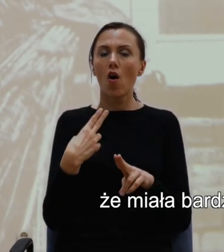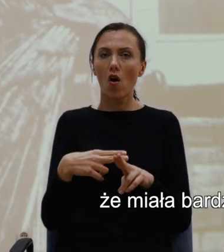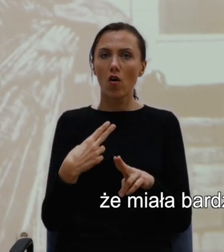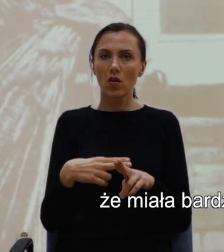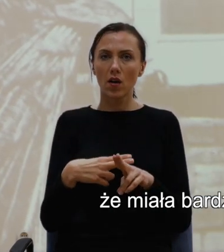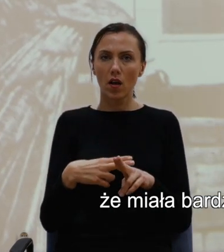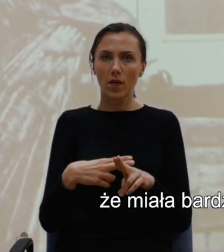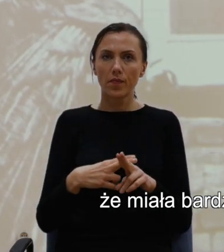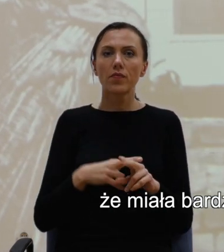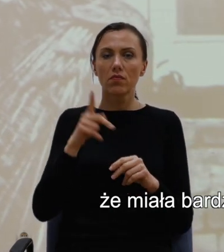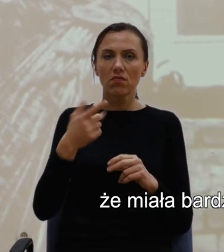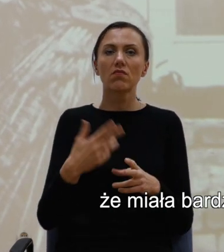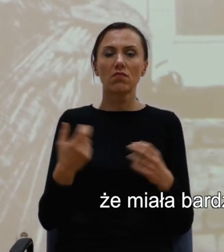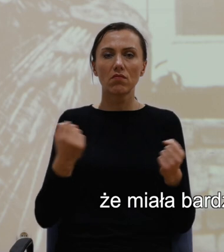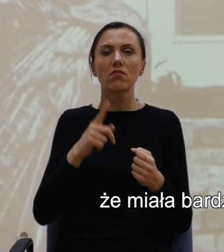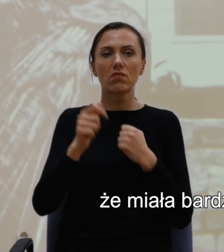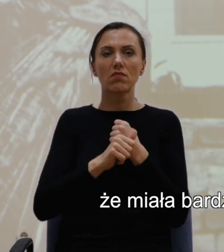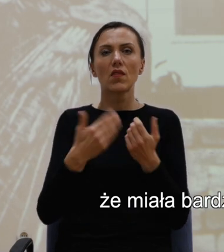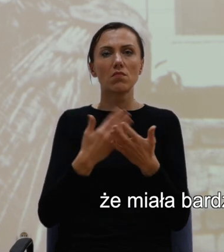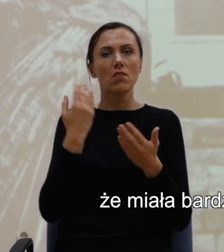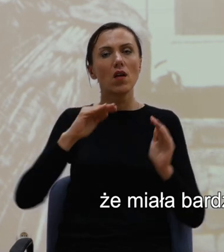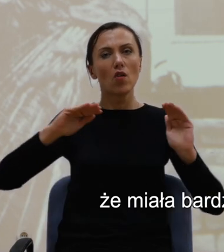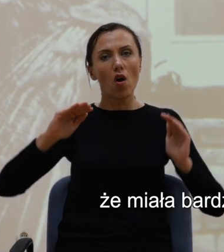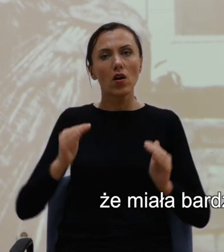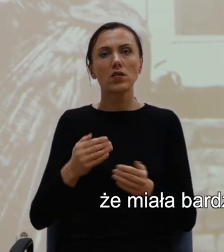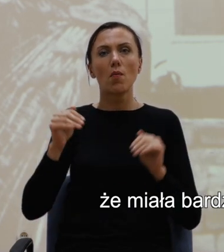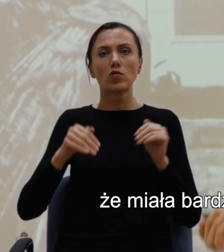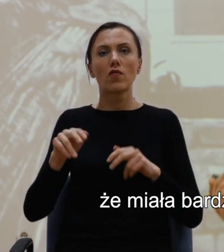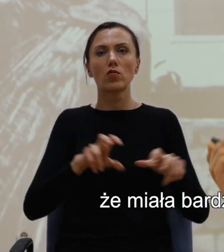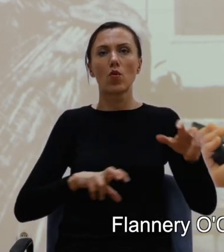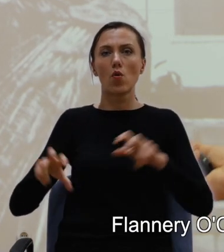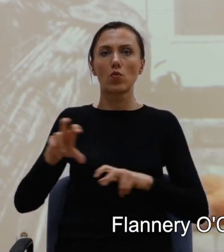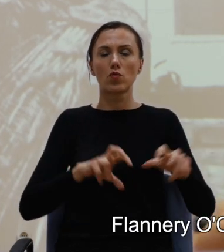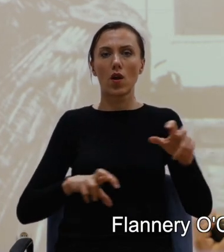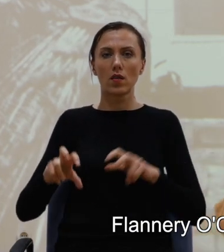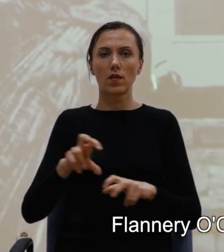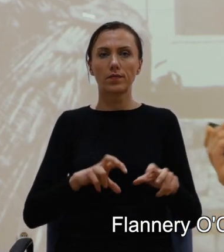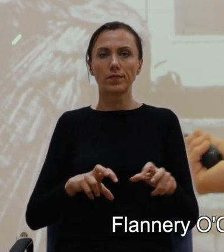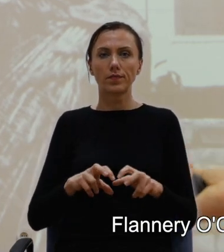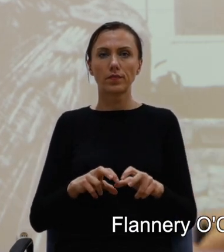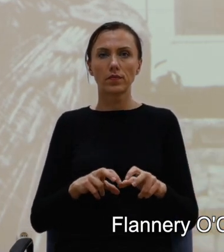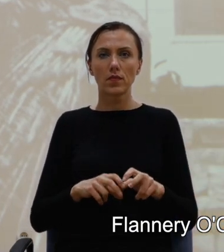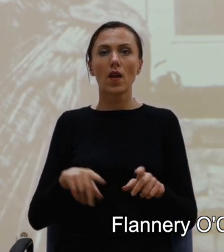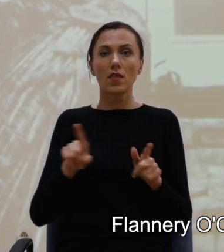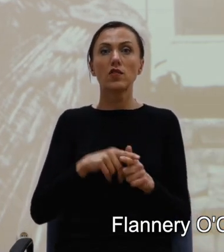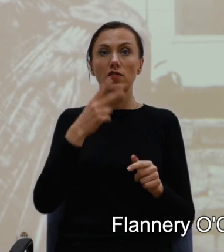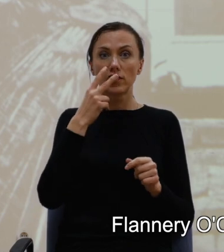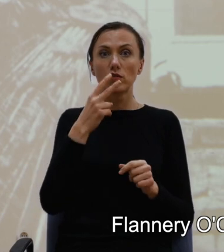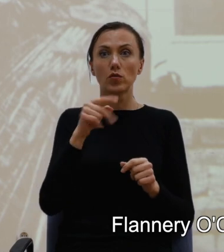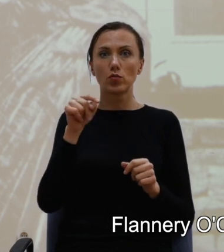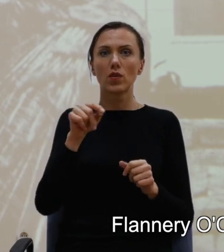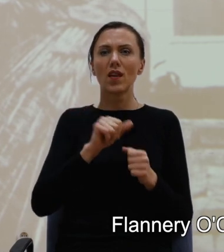że miała bardzo ograniczone możliwości poruszania się. Widzimy też tutaj pawia. Flannery O'Connor